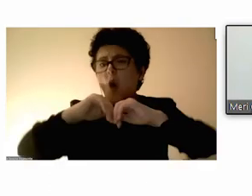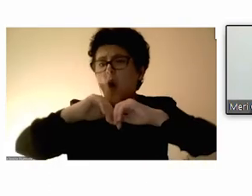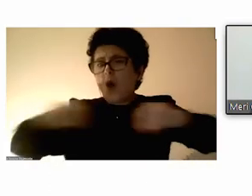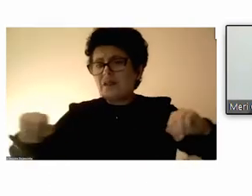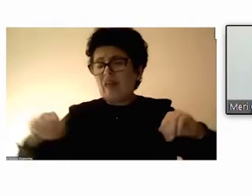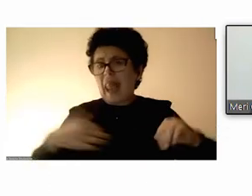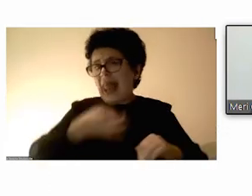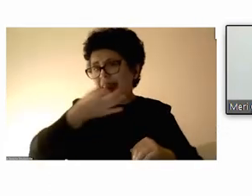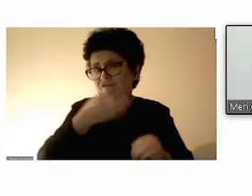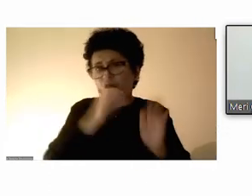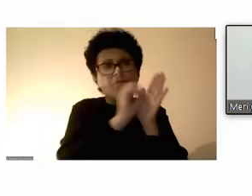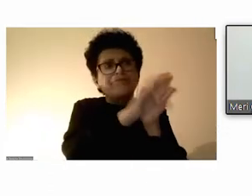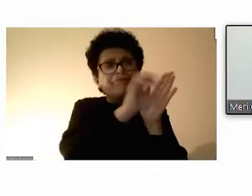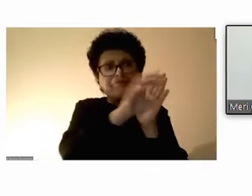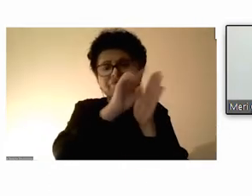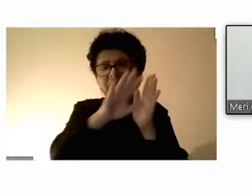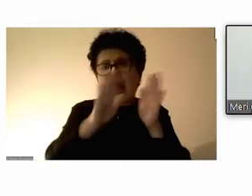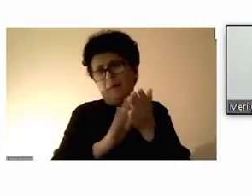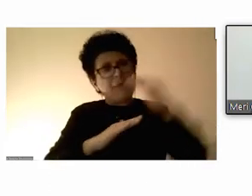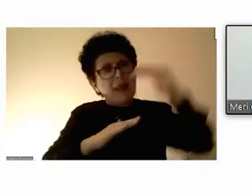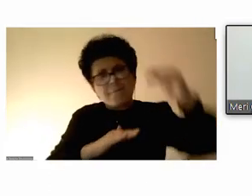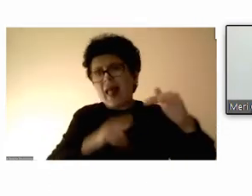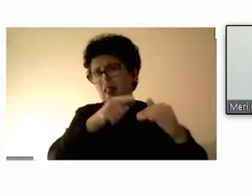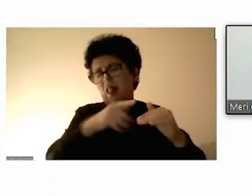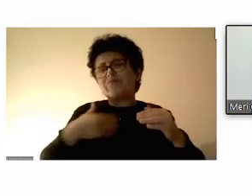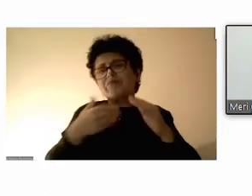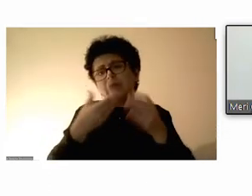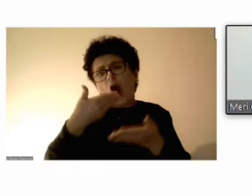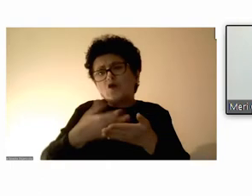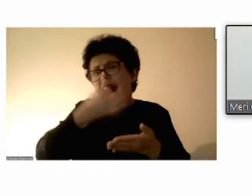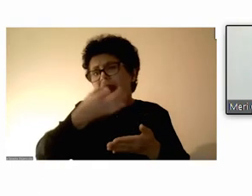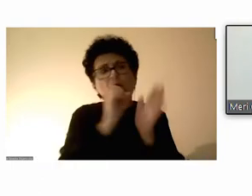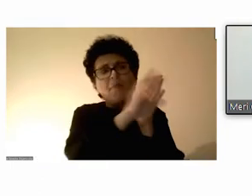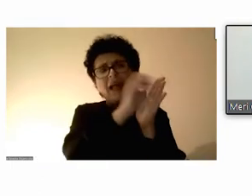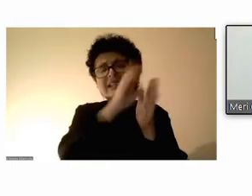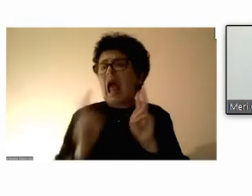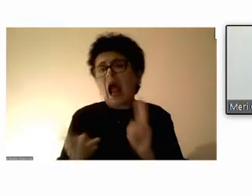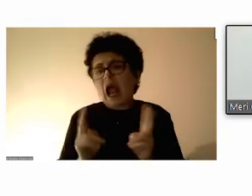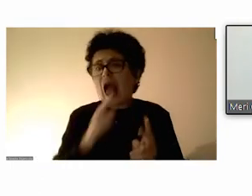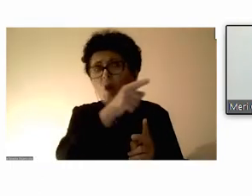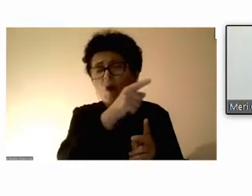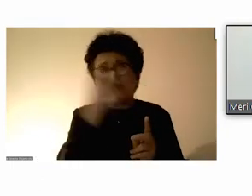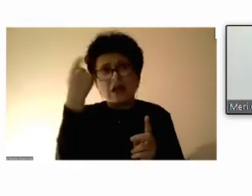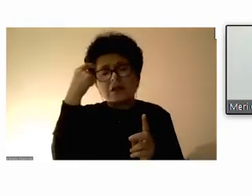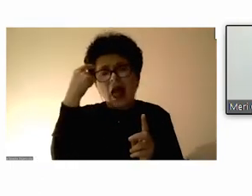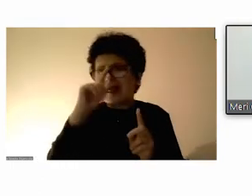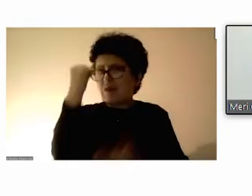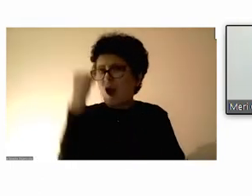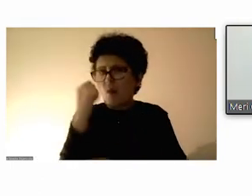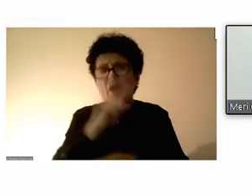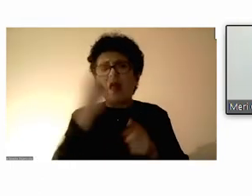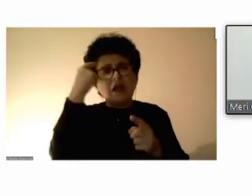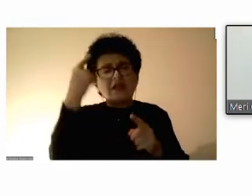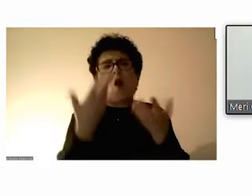информираме со врсничка едукација, младите луѓа, како да препознаат кога нивно право е